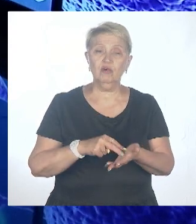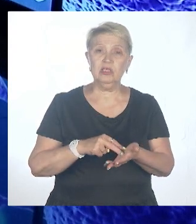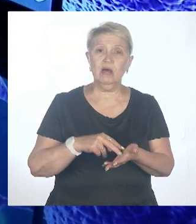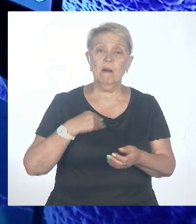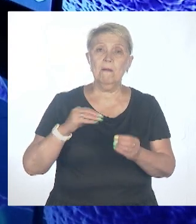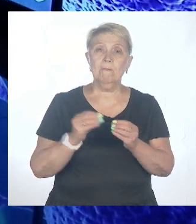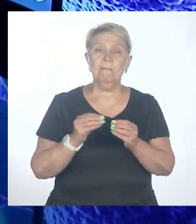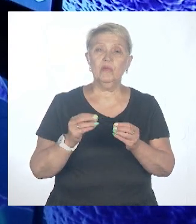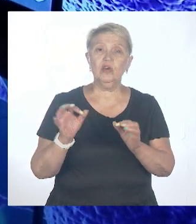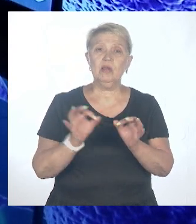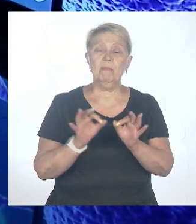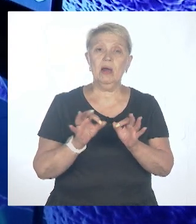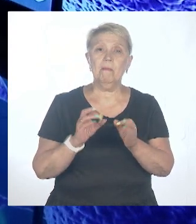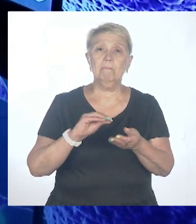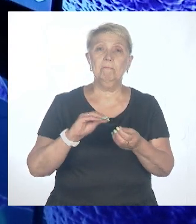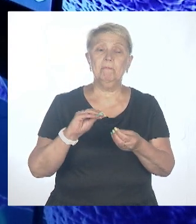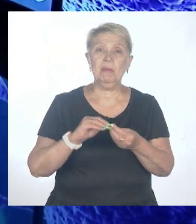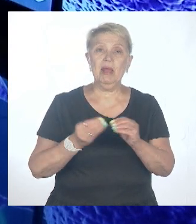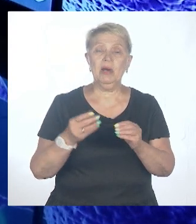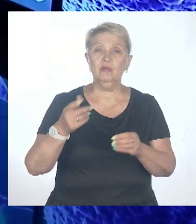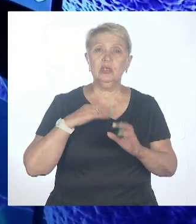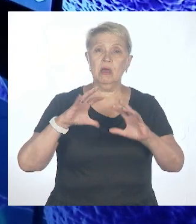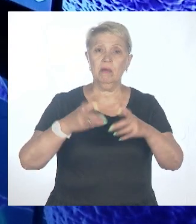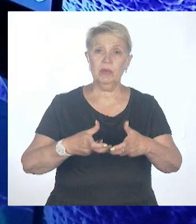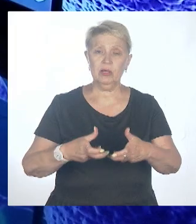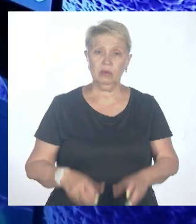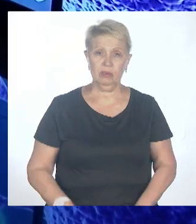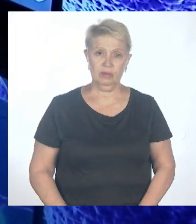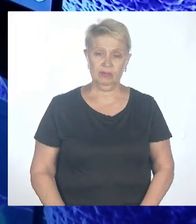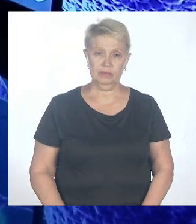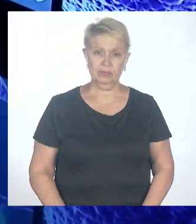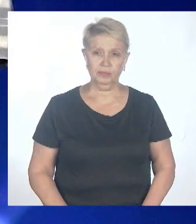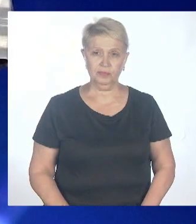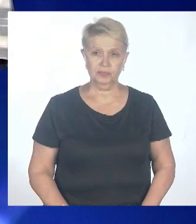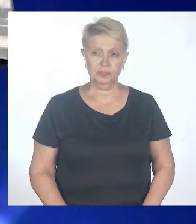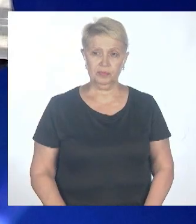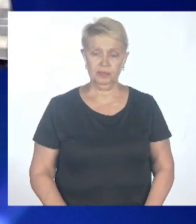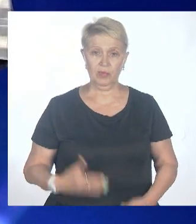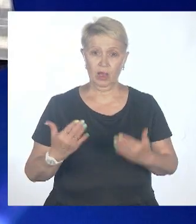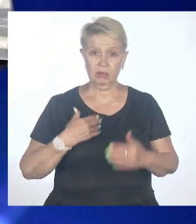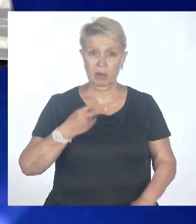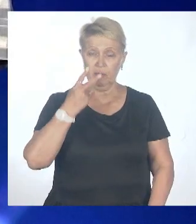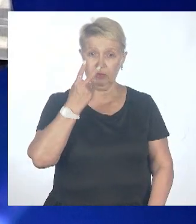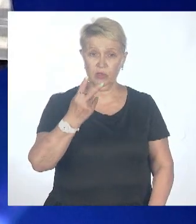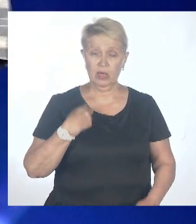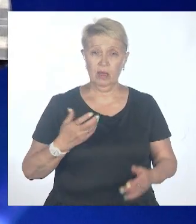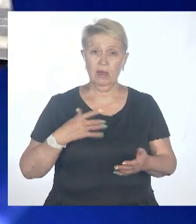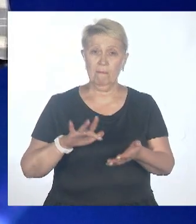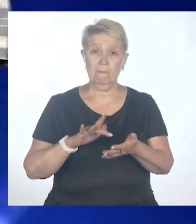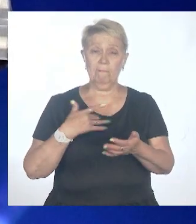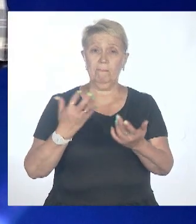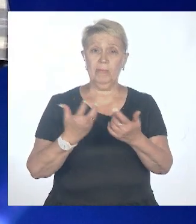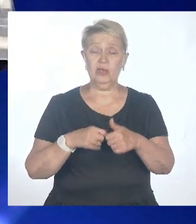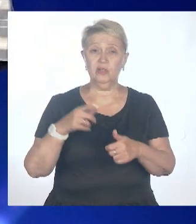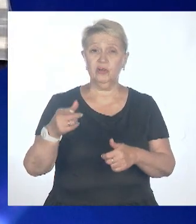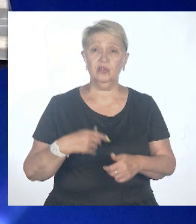узнает это вот именно так, как оспы и обезьян. И это еще не самый плохой вариант. Если мы посмотрим перечень того, что водится в Африке, ну там прям